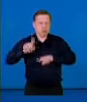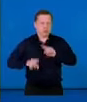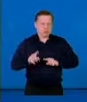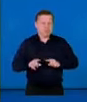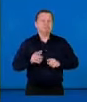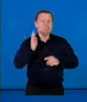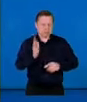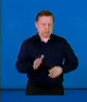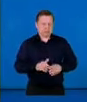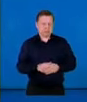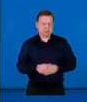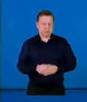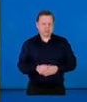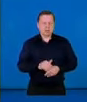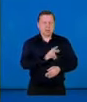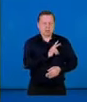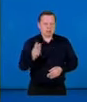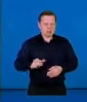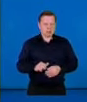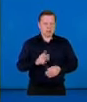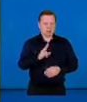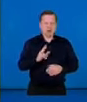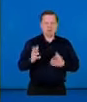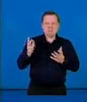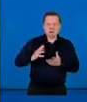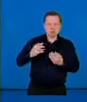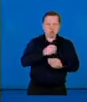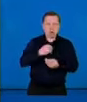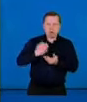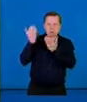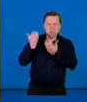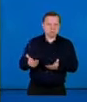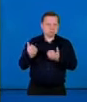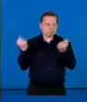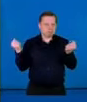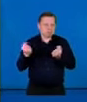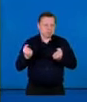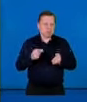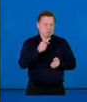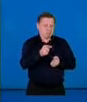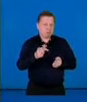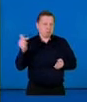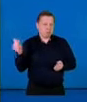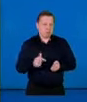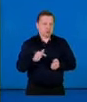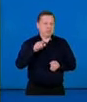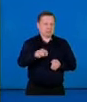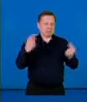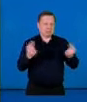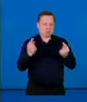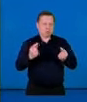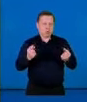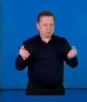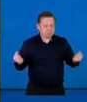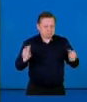Każdy, dla kogo dobro Rzeczpospolitej jest wartością, powinien dzisiaj starać się doprowadzić do uspokojenia sytuacji.